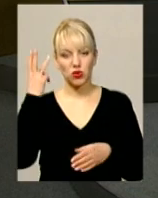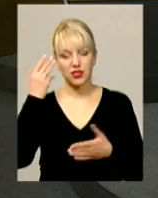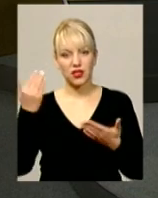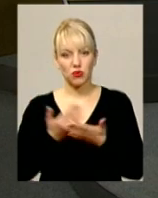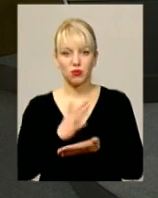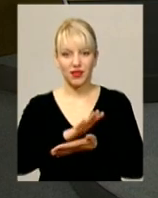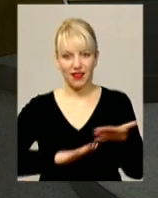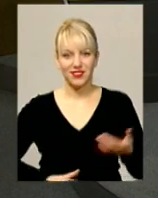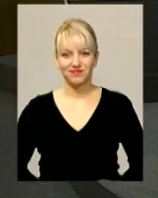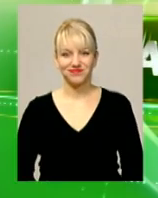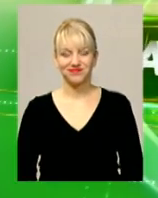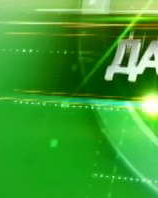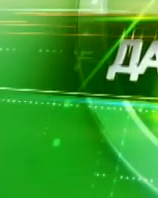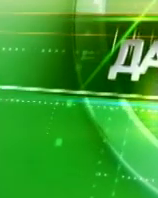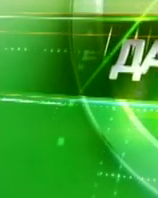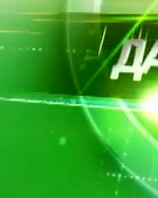панорами» далі.